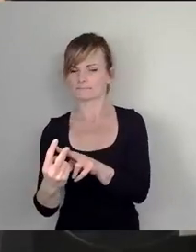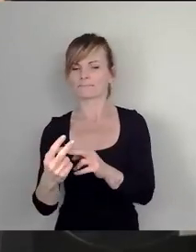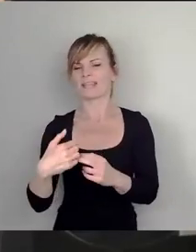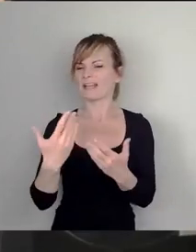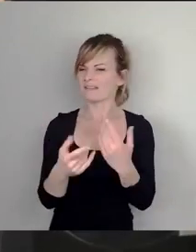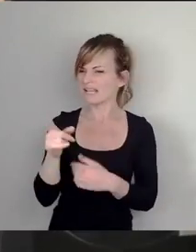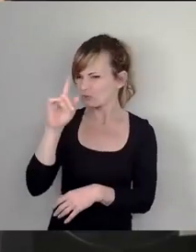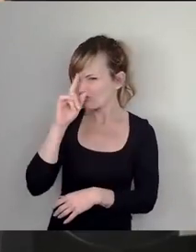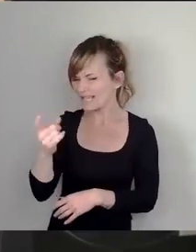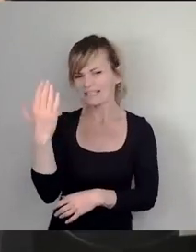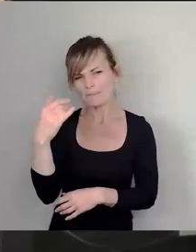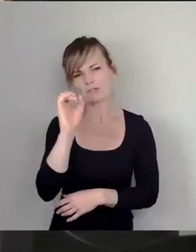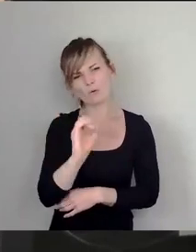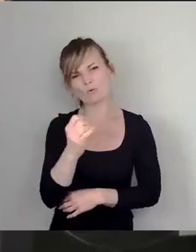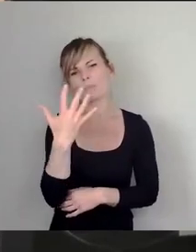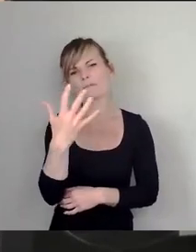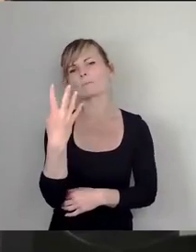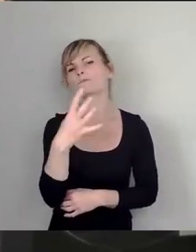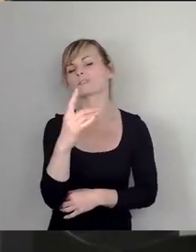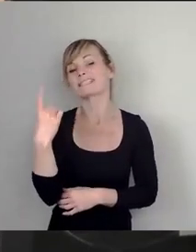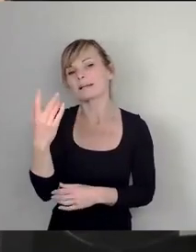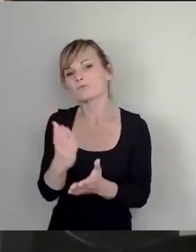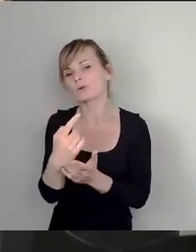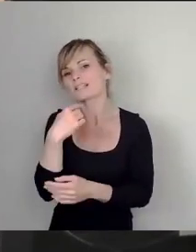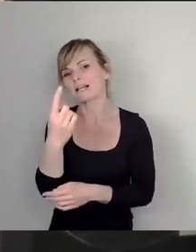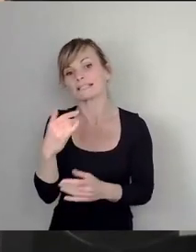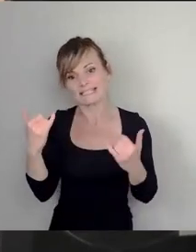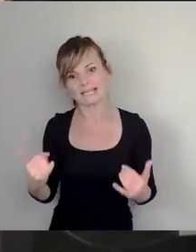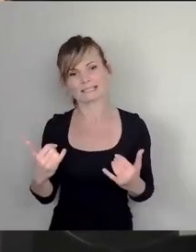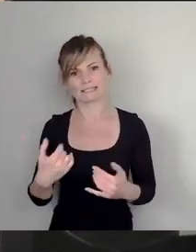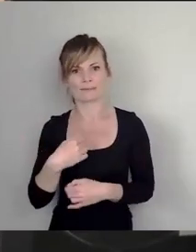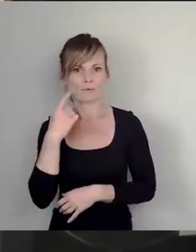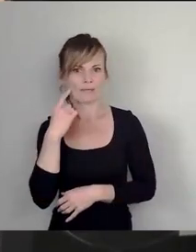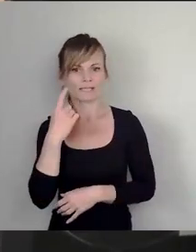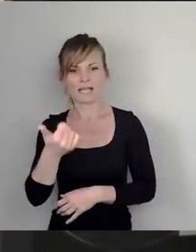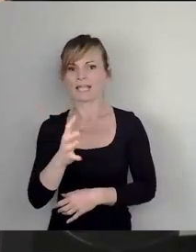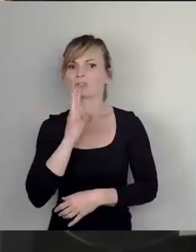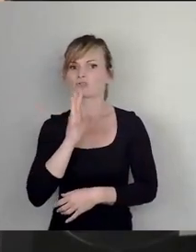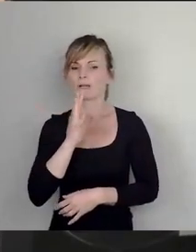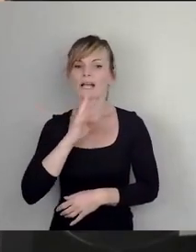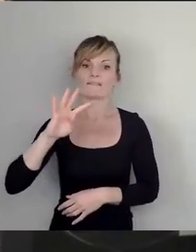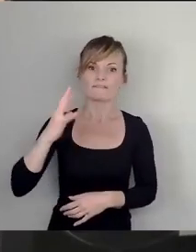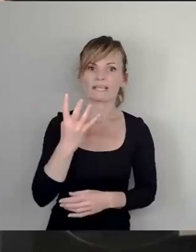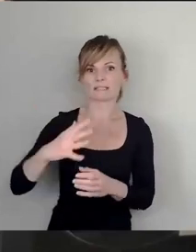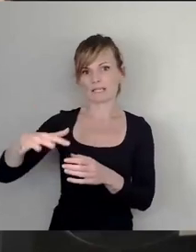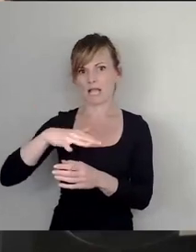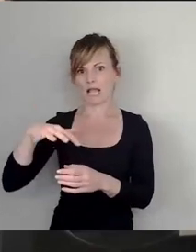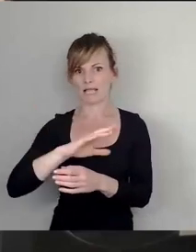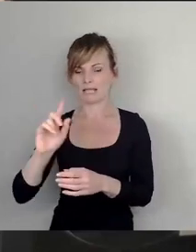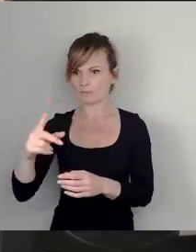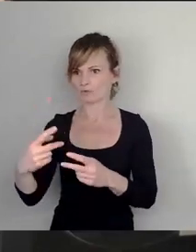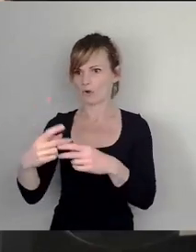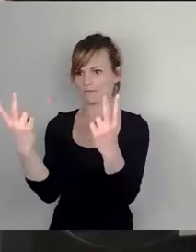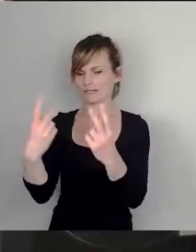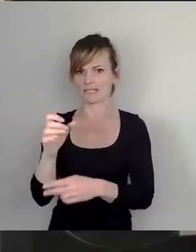Oktober 1945 schon davon gesprochen, jetzt gerade in dem Moment eine Sprache des Vierten Reiches veröffentlichen zu müssen, weil sich